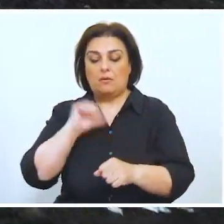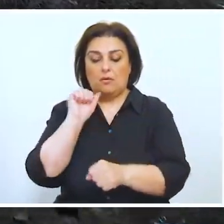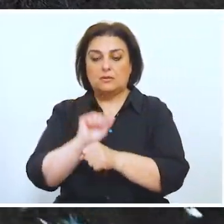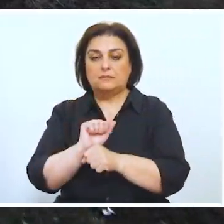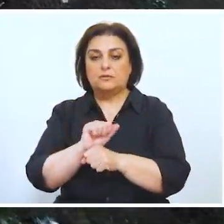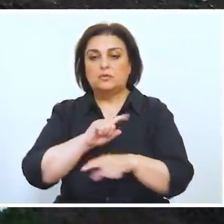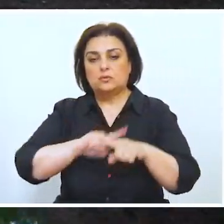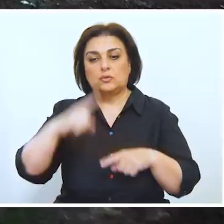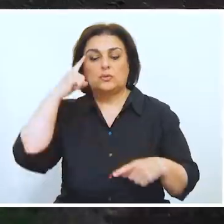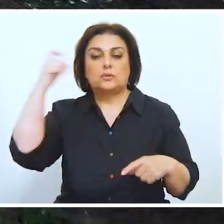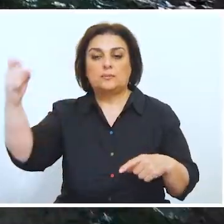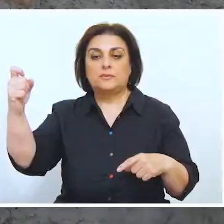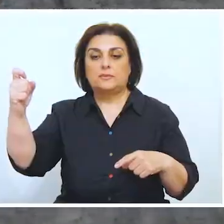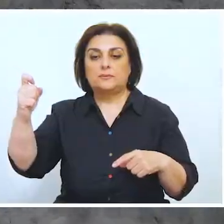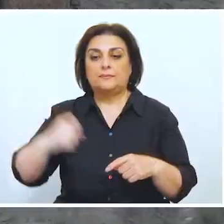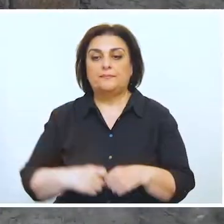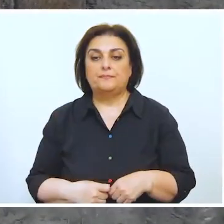Ətrafdakıları xəbərdar edin.